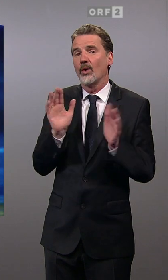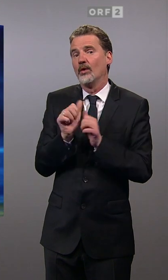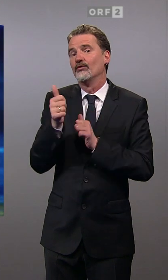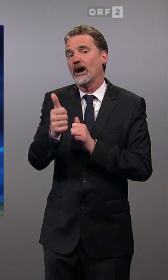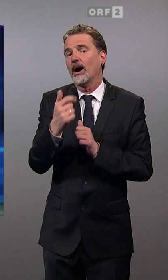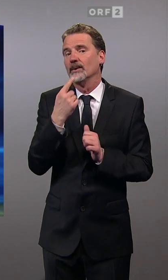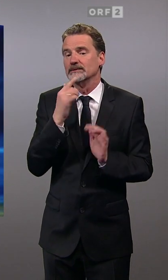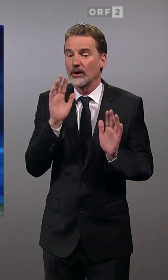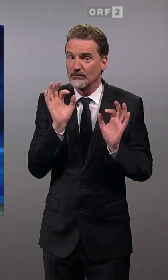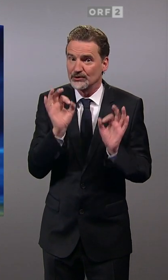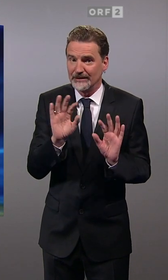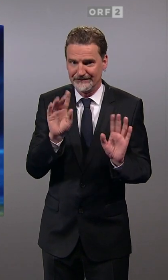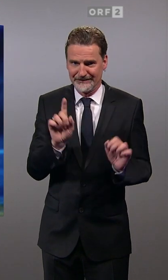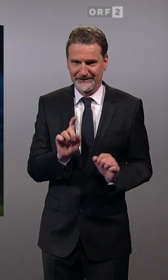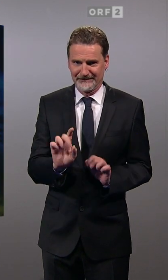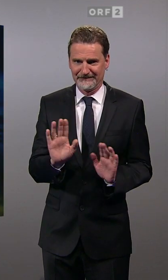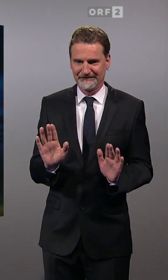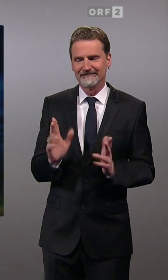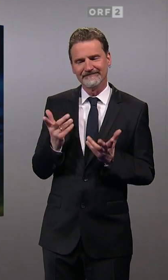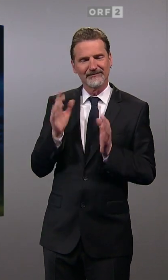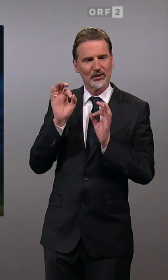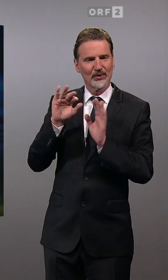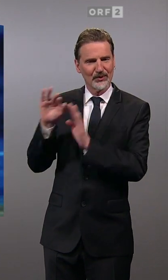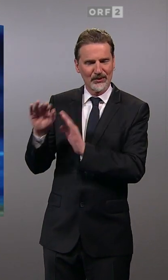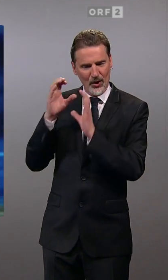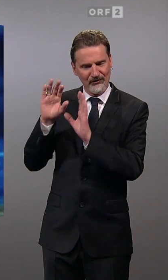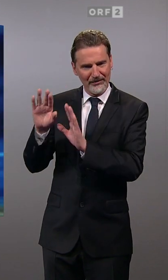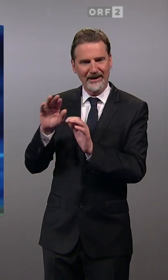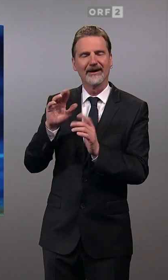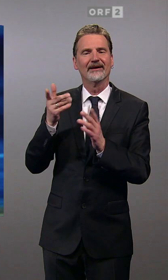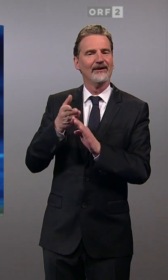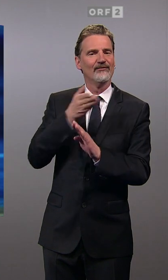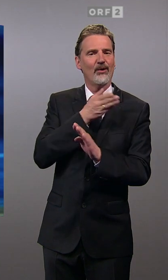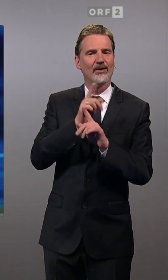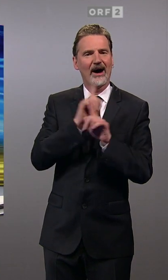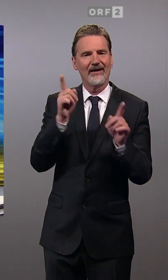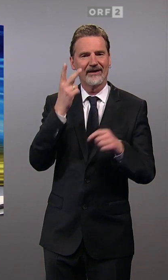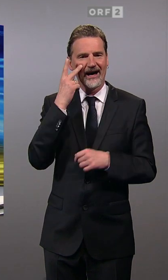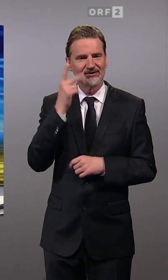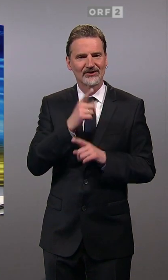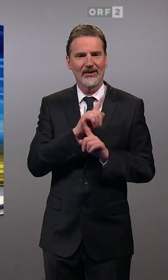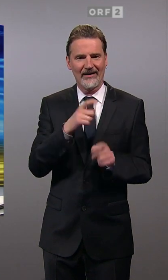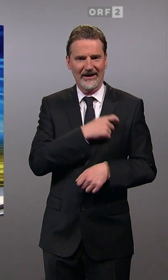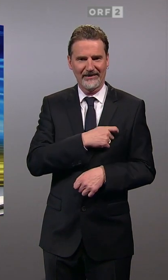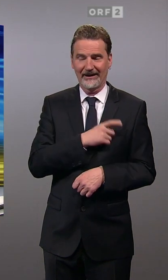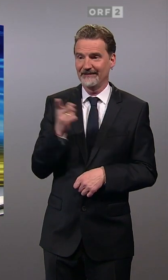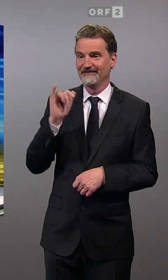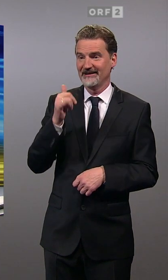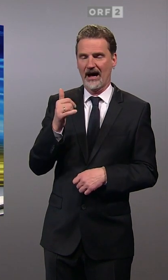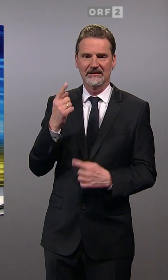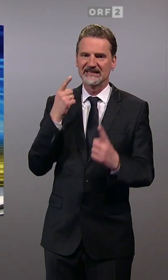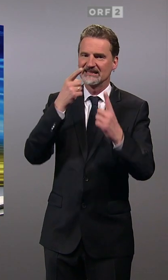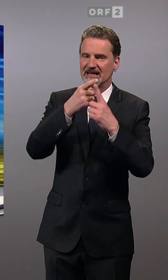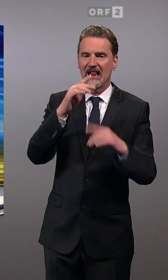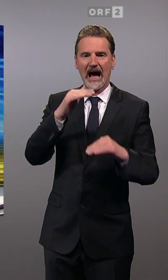die nur für die ÖVP jetzt. Vorerst wird zu den anderen Parteien kommen wir gleich. Aber zuvor schauen wir uns dann noch einiges an, Nadja. Die Absolute der ÖVP brechen.